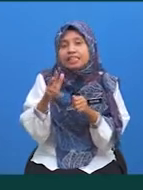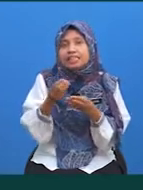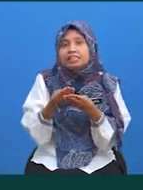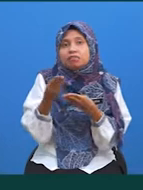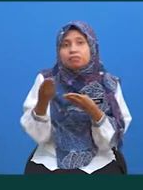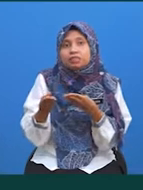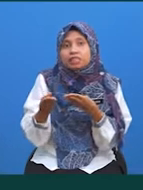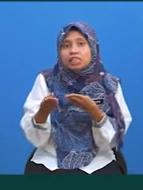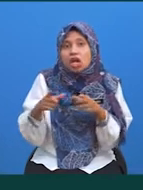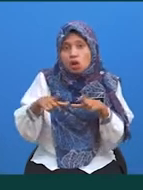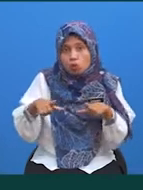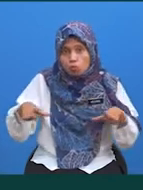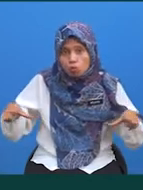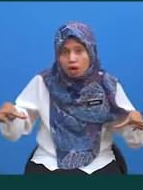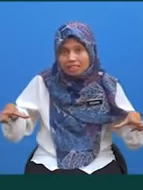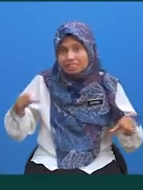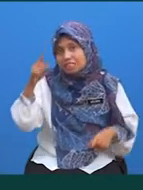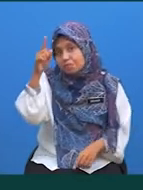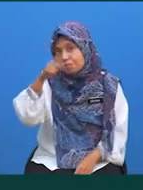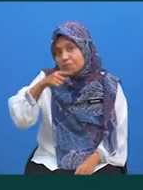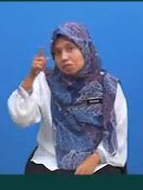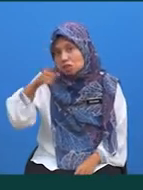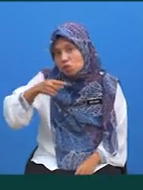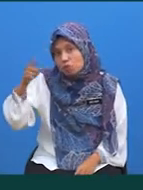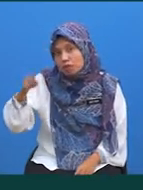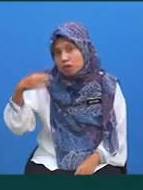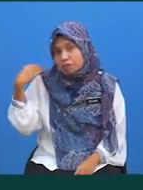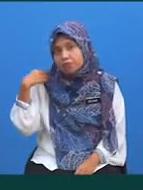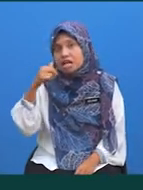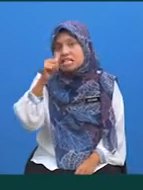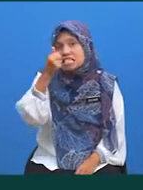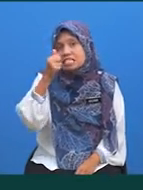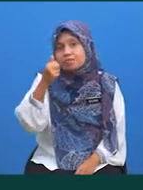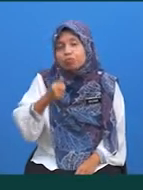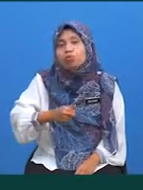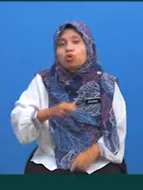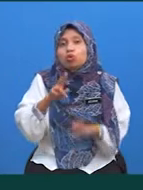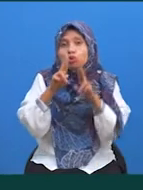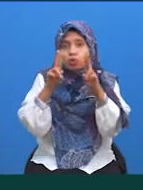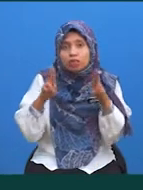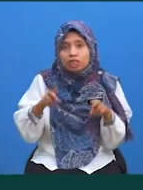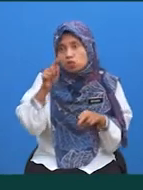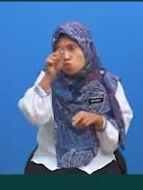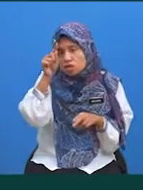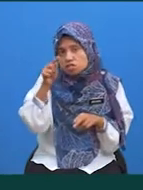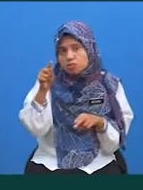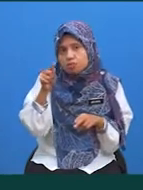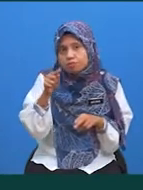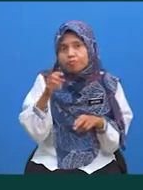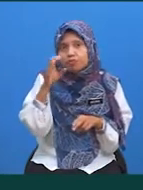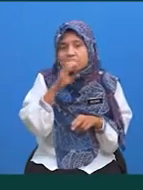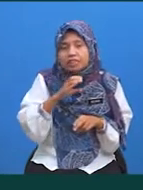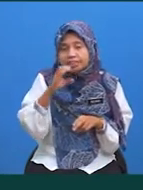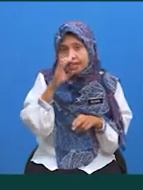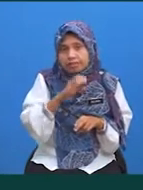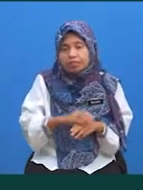bahawa luas rantau beloret Ialah 10 unit kuasa 2 Bagi soalan ini,